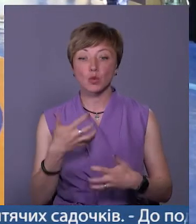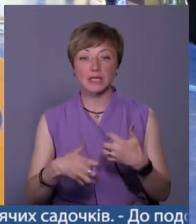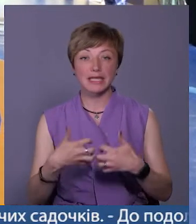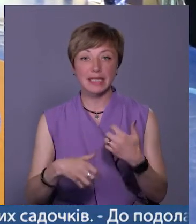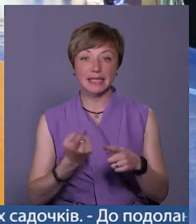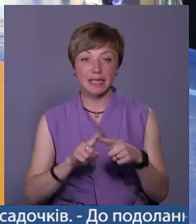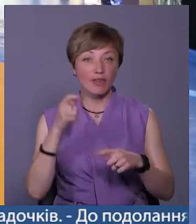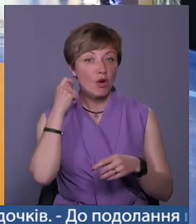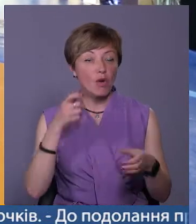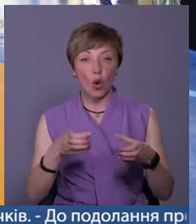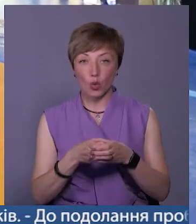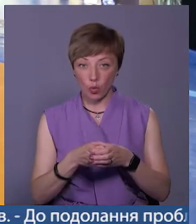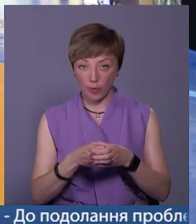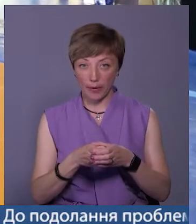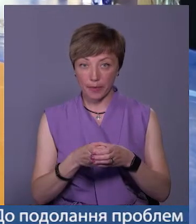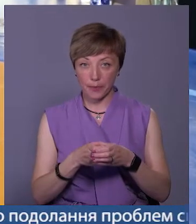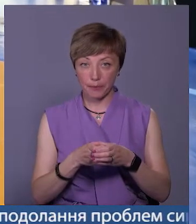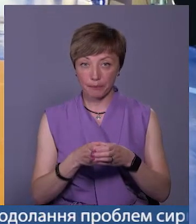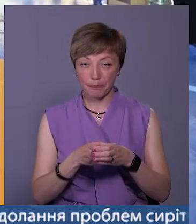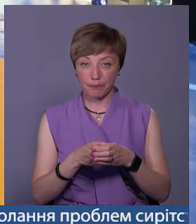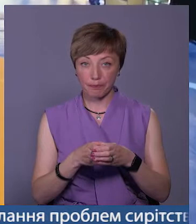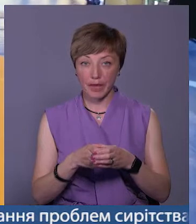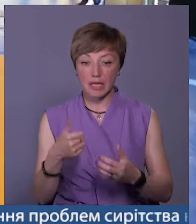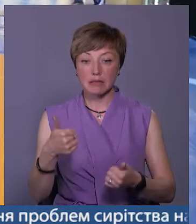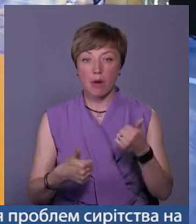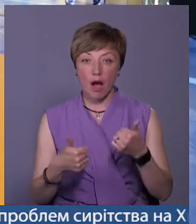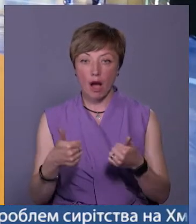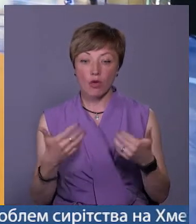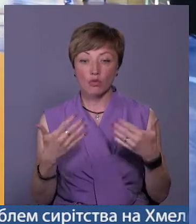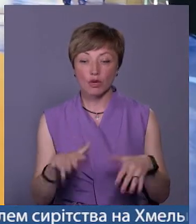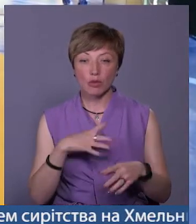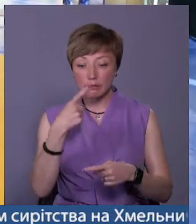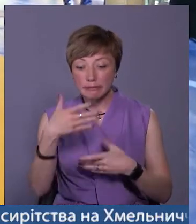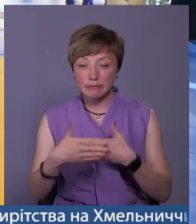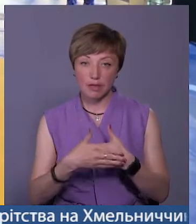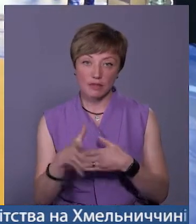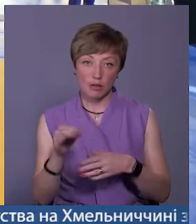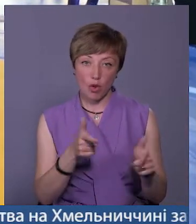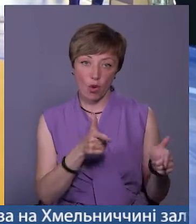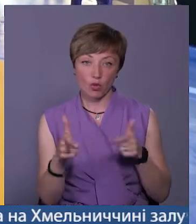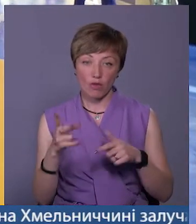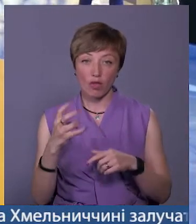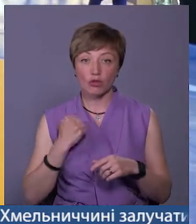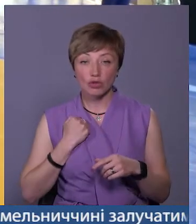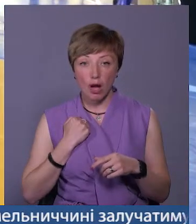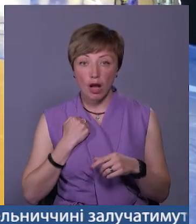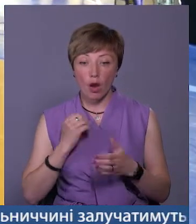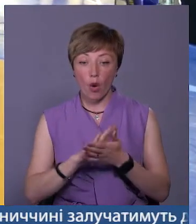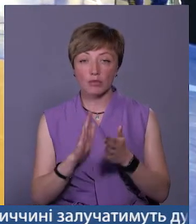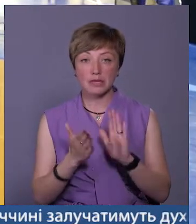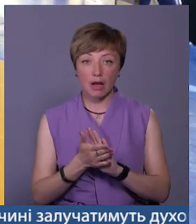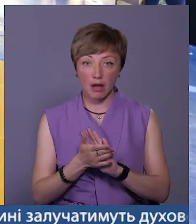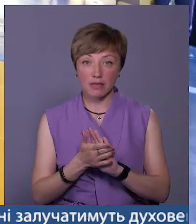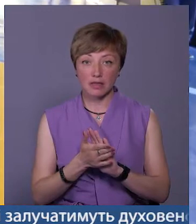цієї вікової групи. Змагання вже майже були на носі, все було готово, але, на жаль, обставини